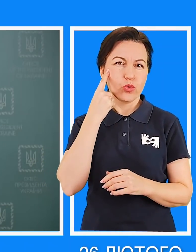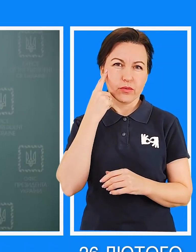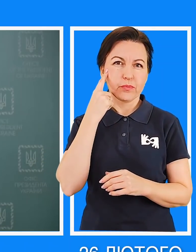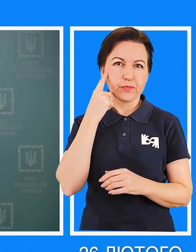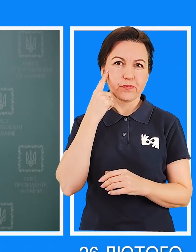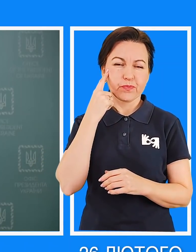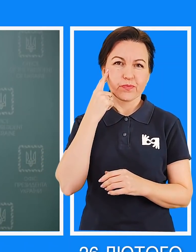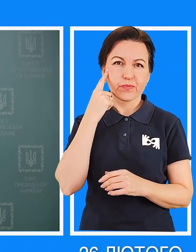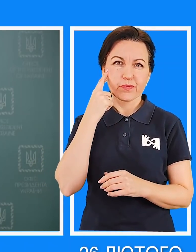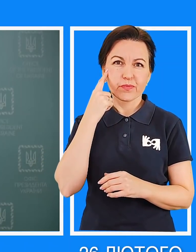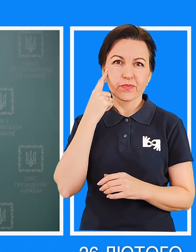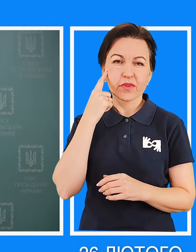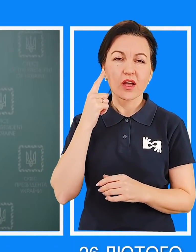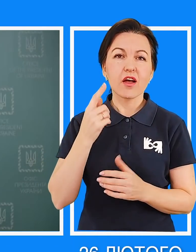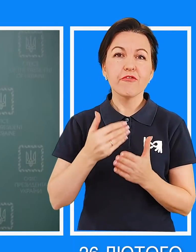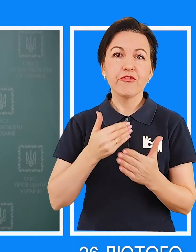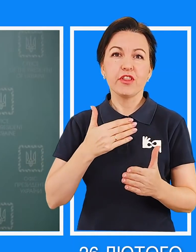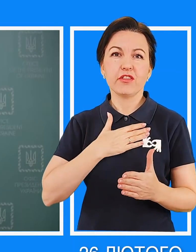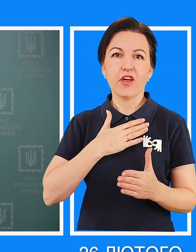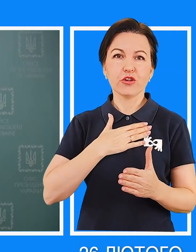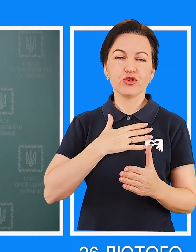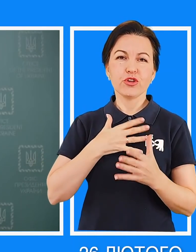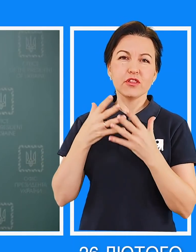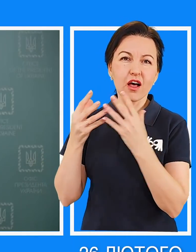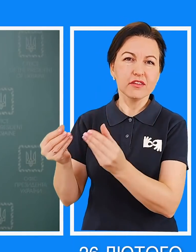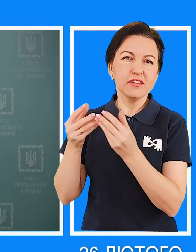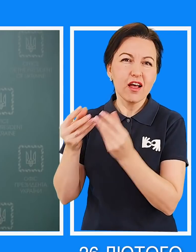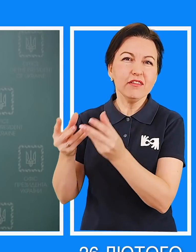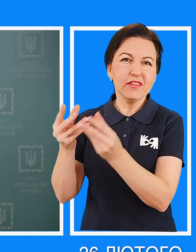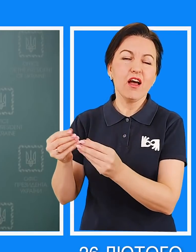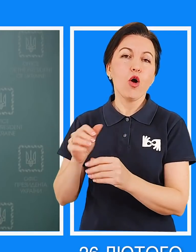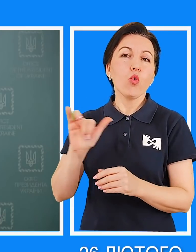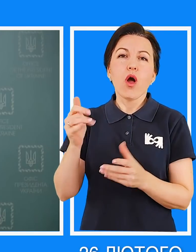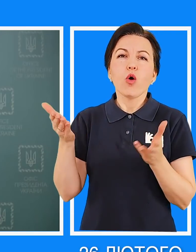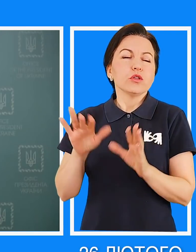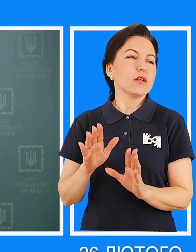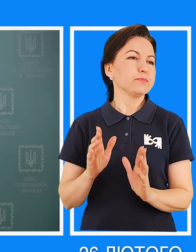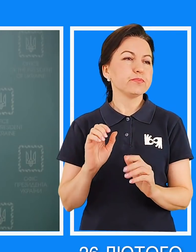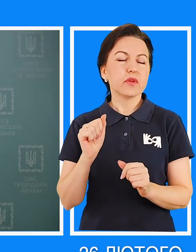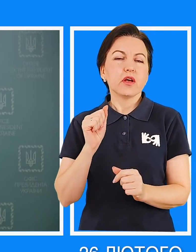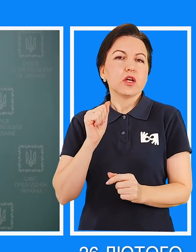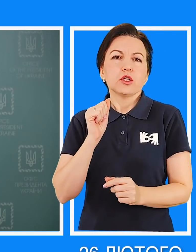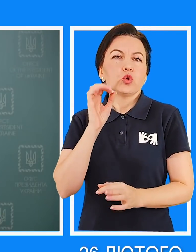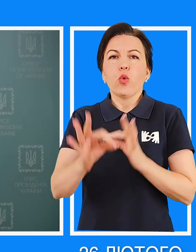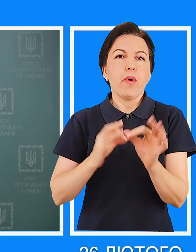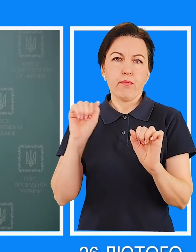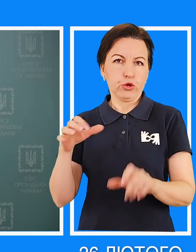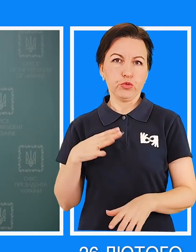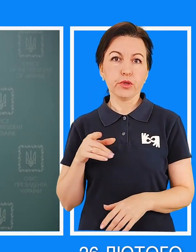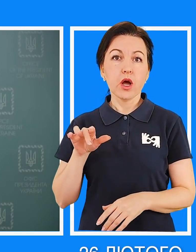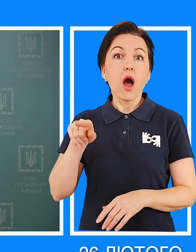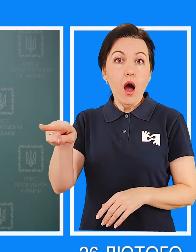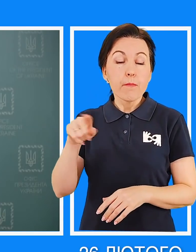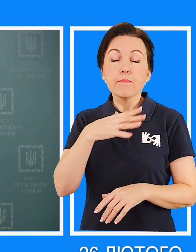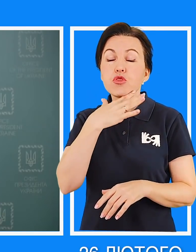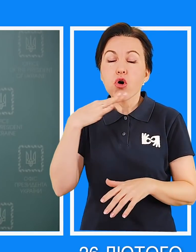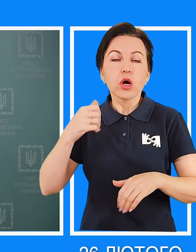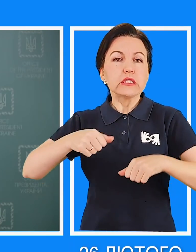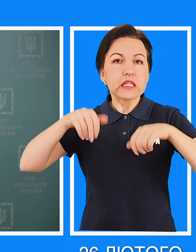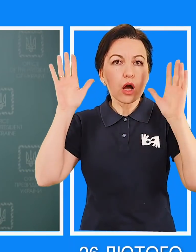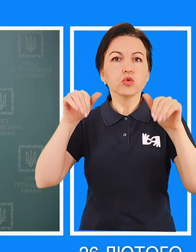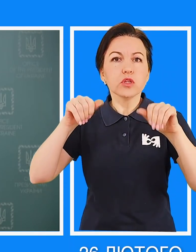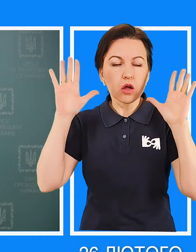І я думаю, що їм залишилося їха та буря і натиска, може доба, може дві. Масово, здаються, в полон